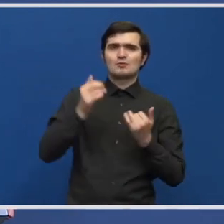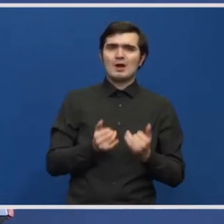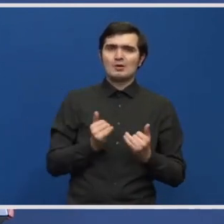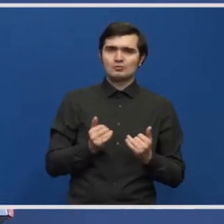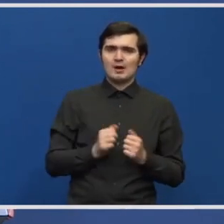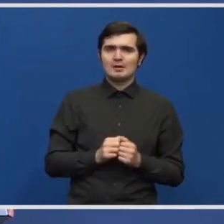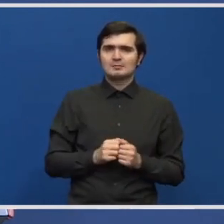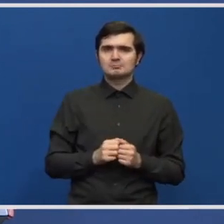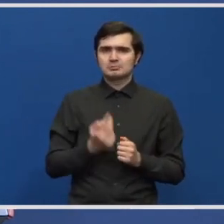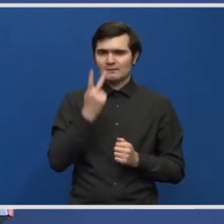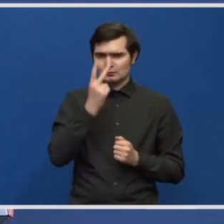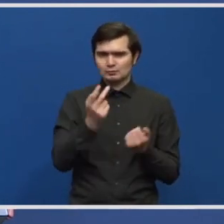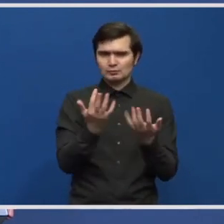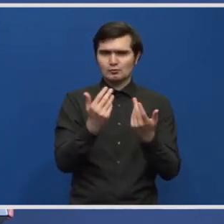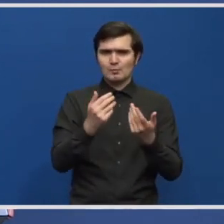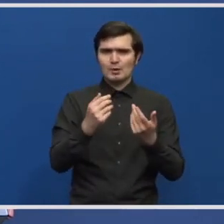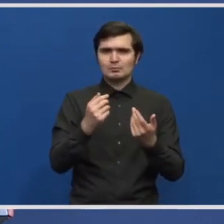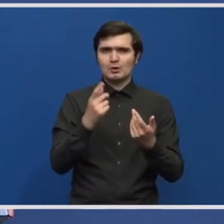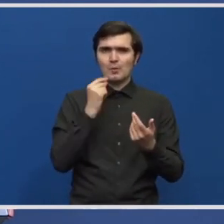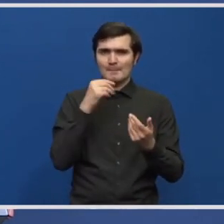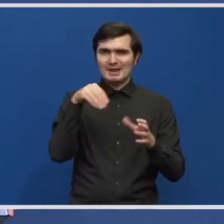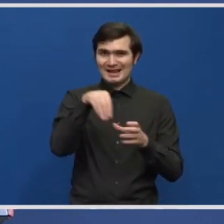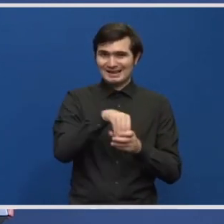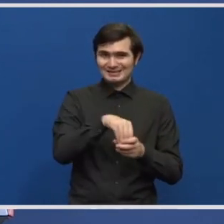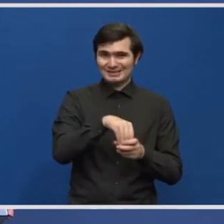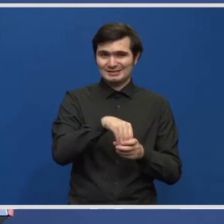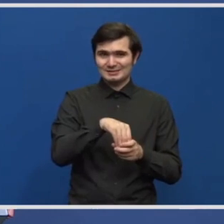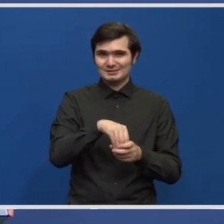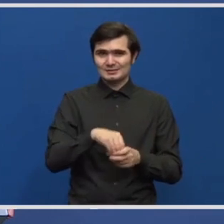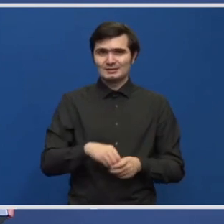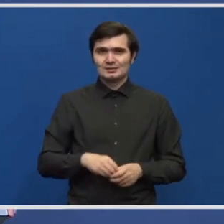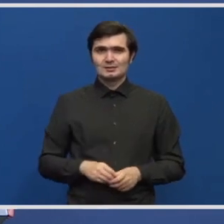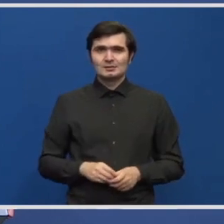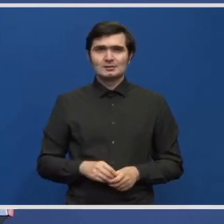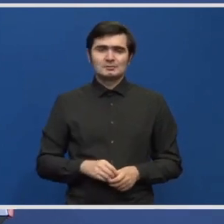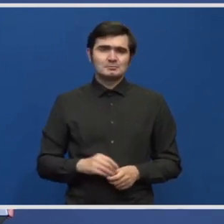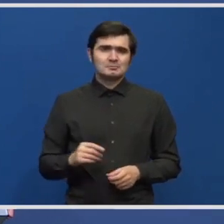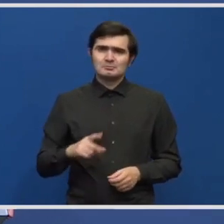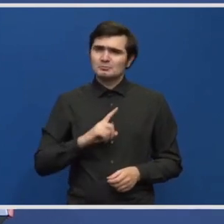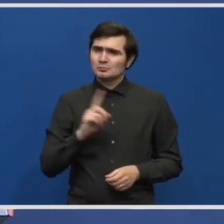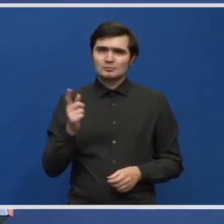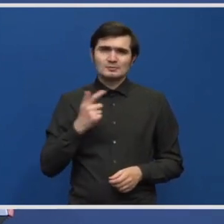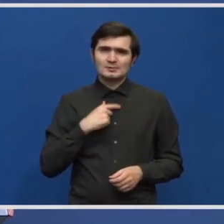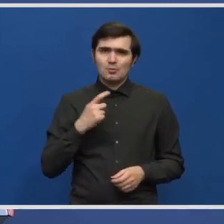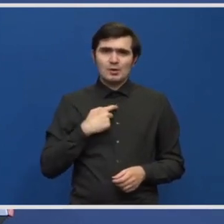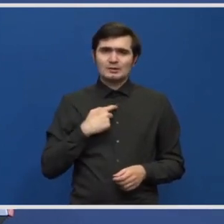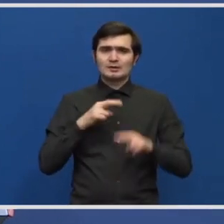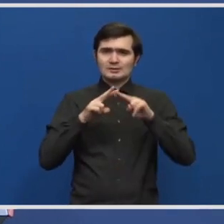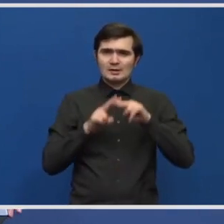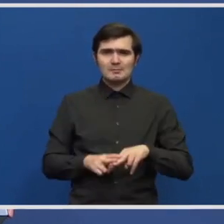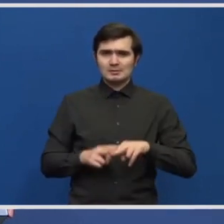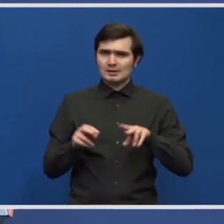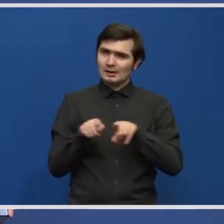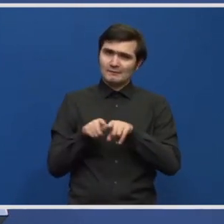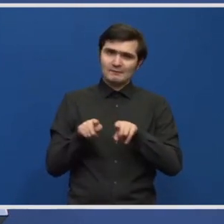și la numărul actual de salariați, masa salarială nu este sustenabilă în condițiile